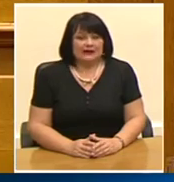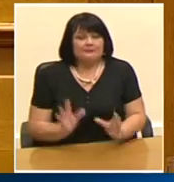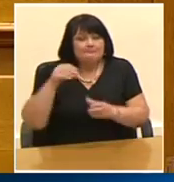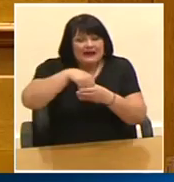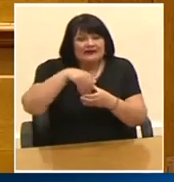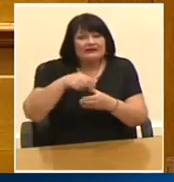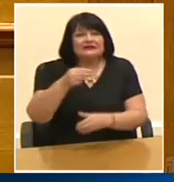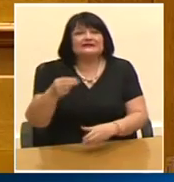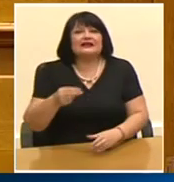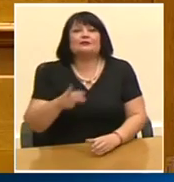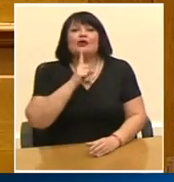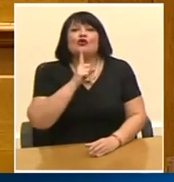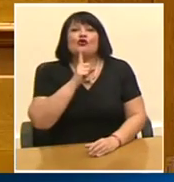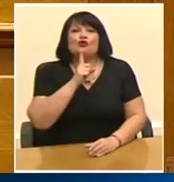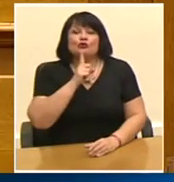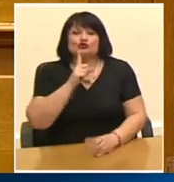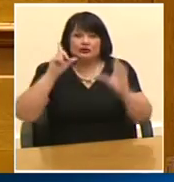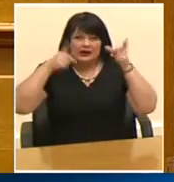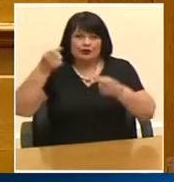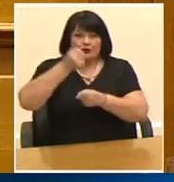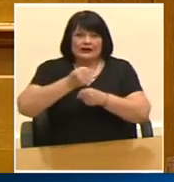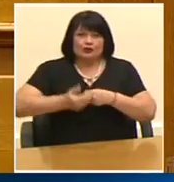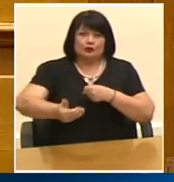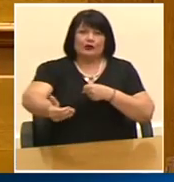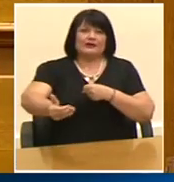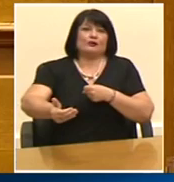από τη μεταπολίτευση και μετά τουλάχιστον δεν έχουν ξαναγίνει στη χώρα